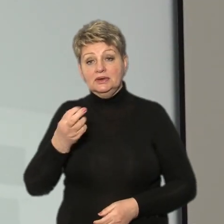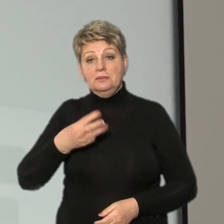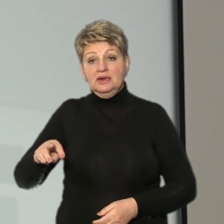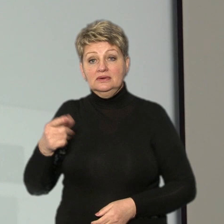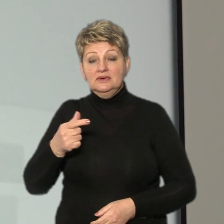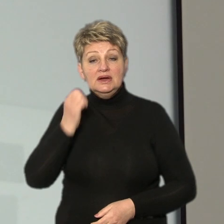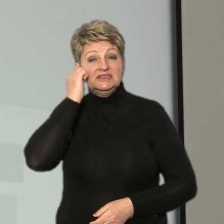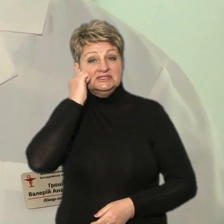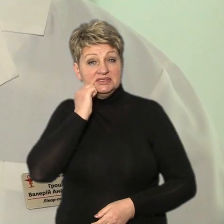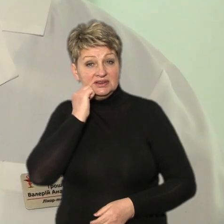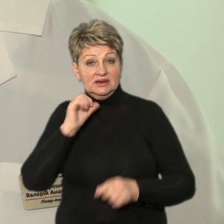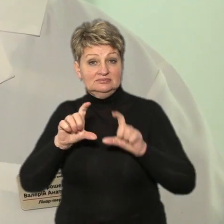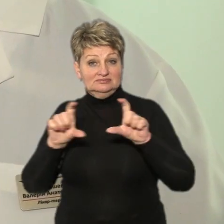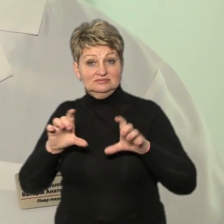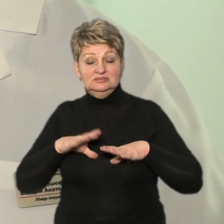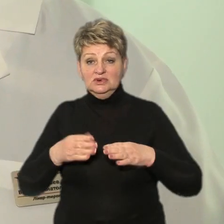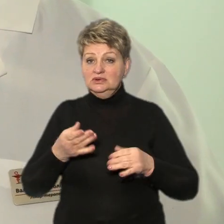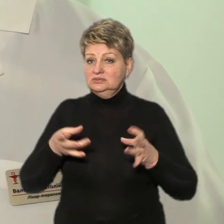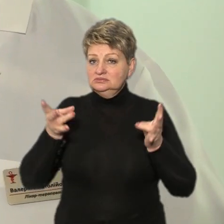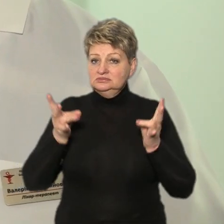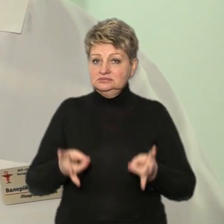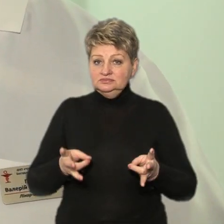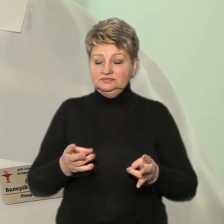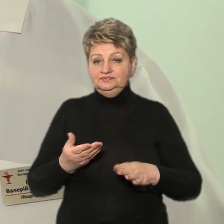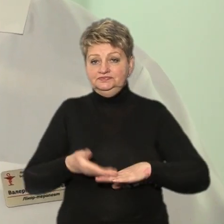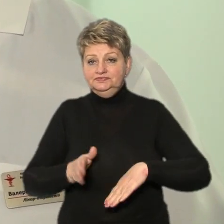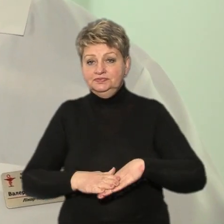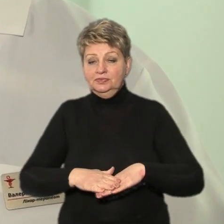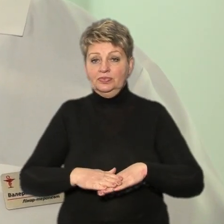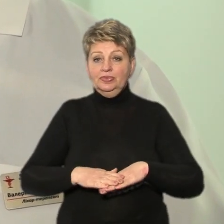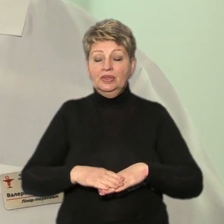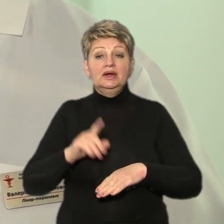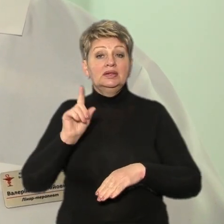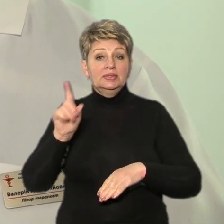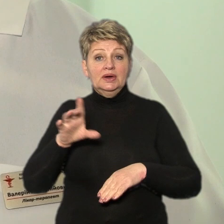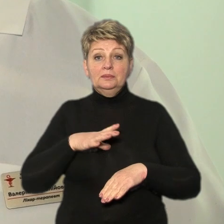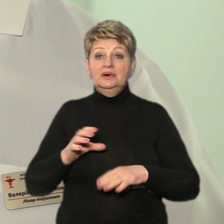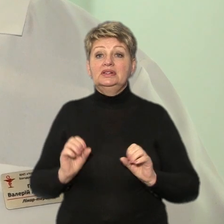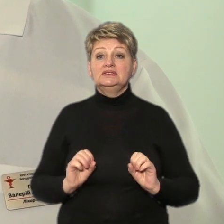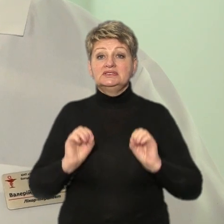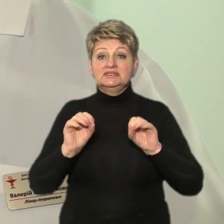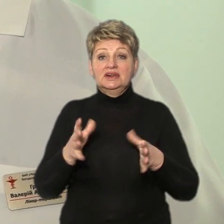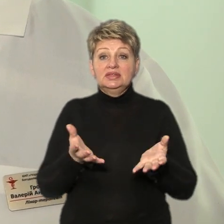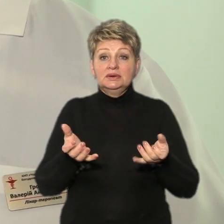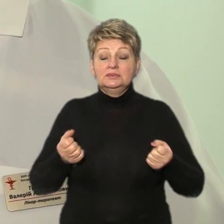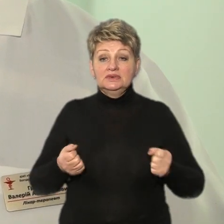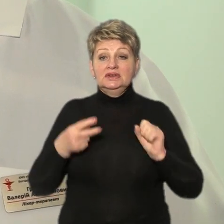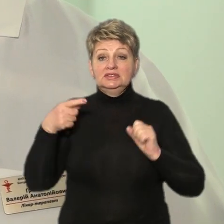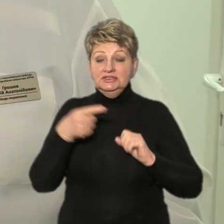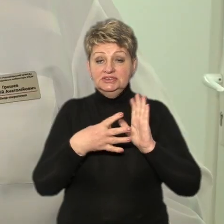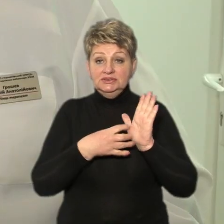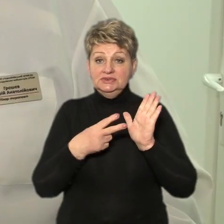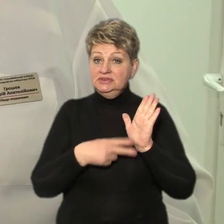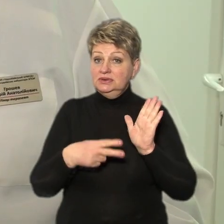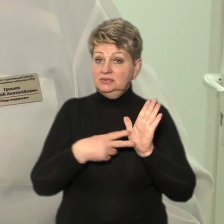у аварійному стані. Та амбулаторія здана і прийнята у 1978 році.